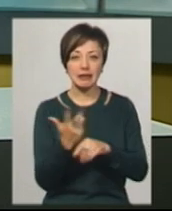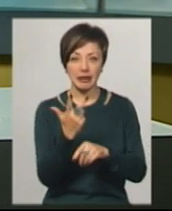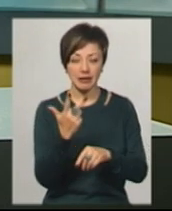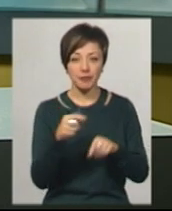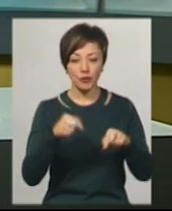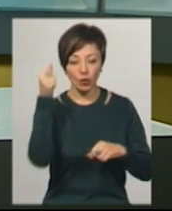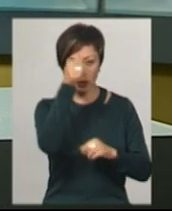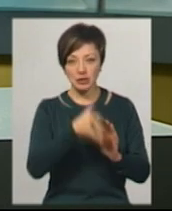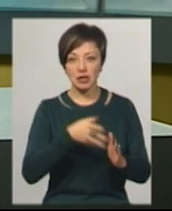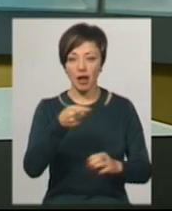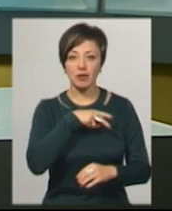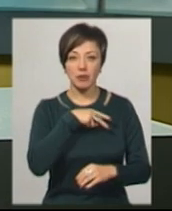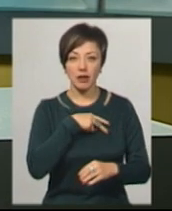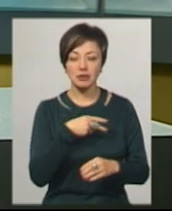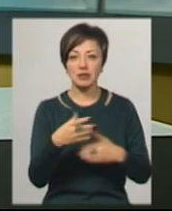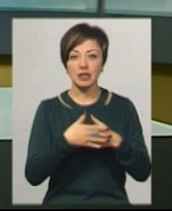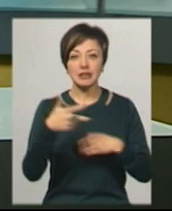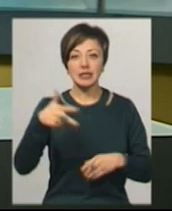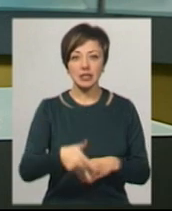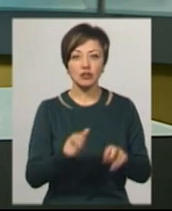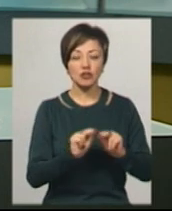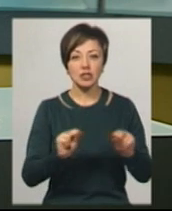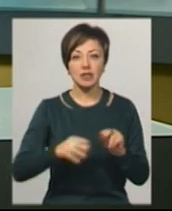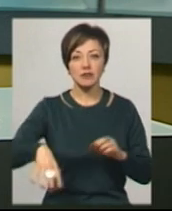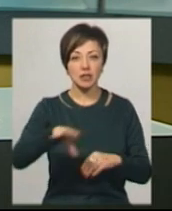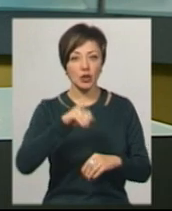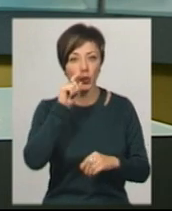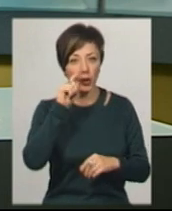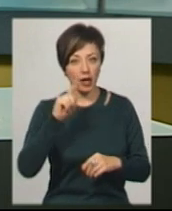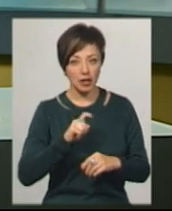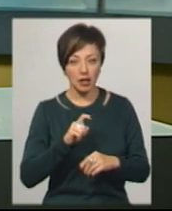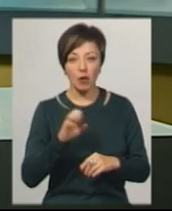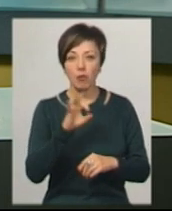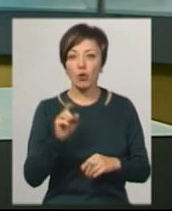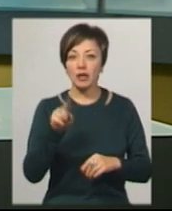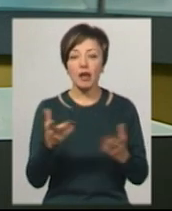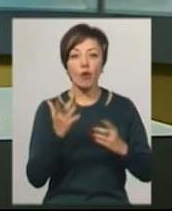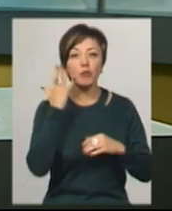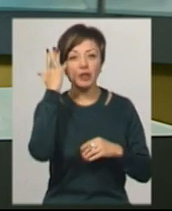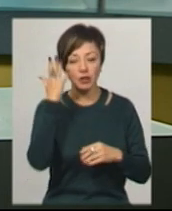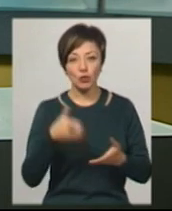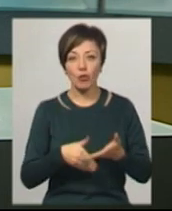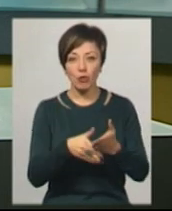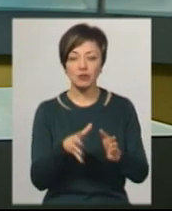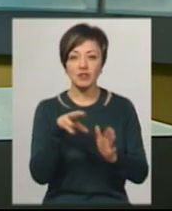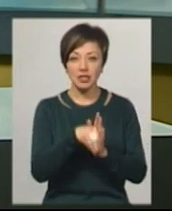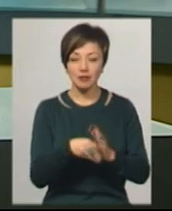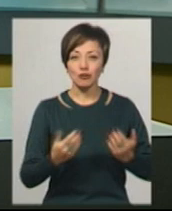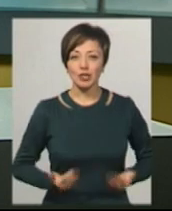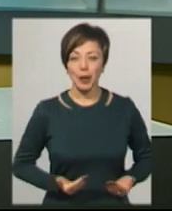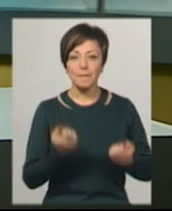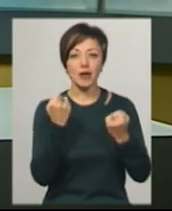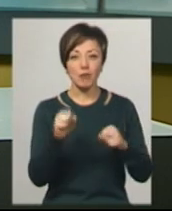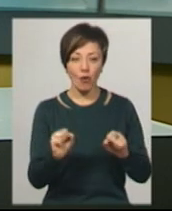Цьогоріч заявки на премію подали майже 3 тисячі вчителів зі всієї України. Про те, яку мрію її допоможе втілити у життя